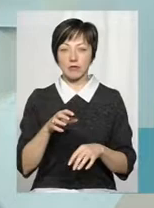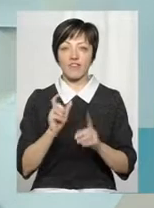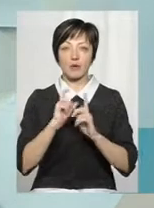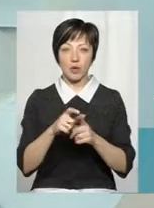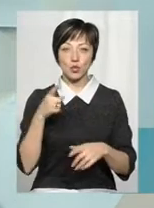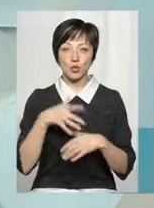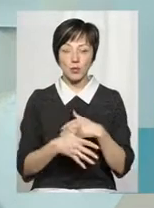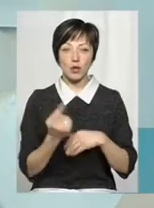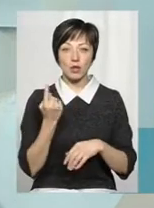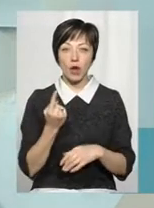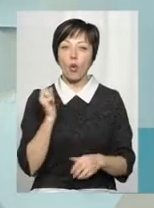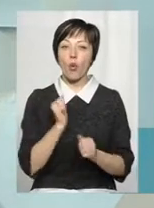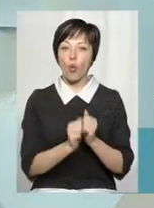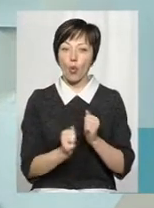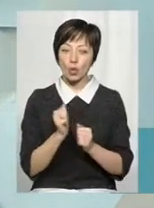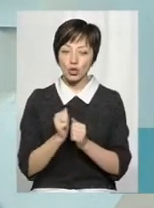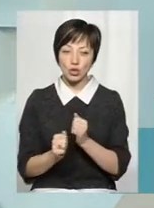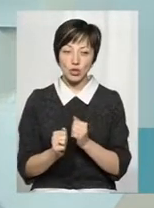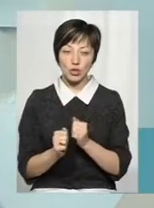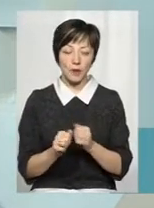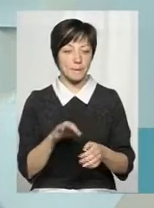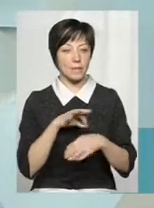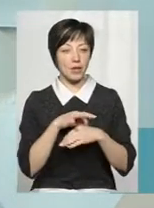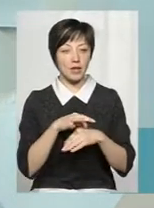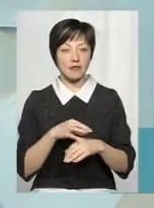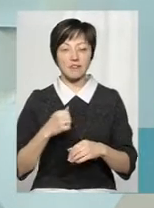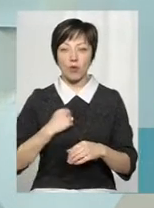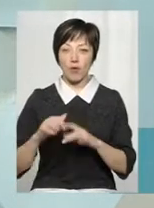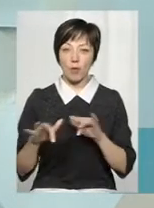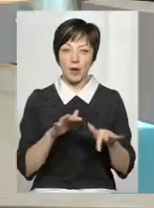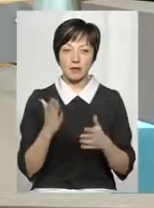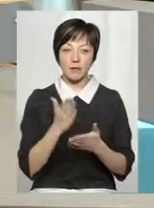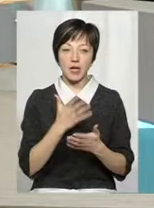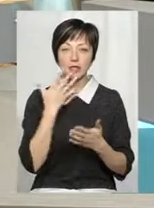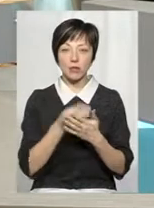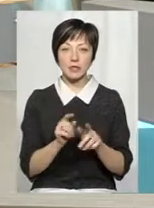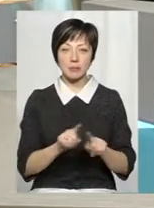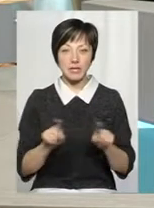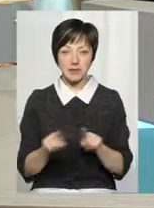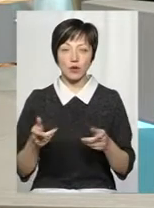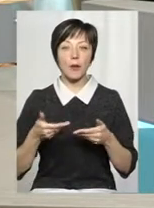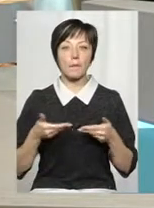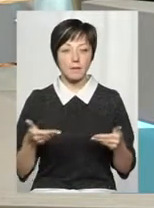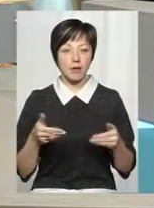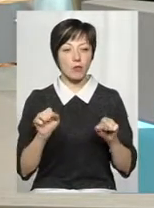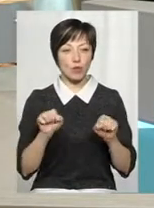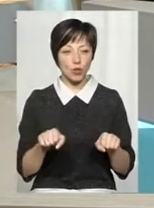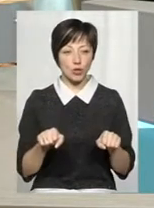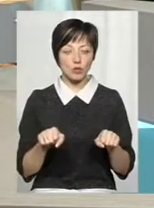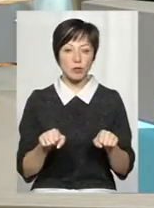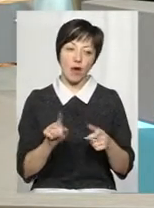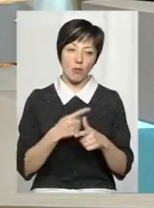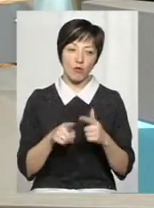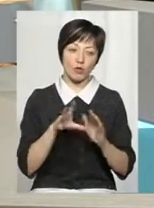зрозумієте одне, що кожне проведення військової операції має свою специфіку. І ми можемо або